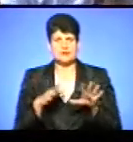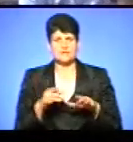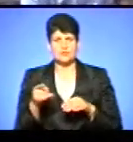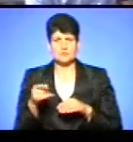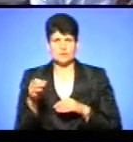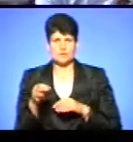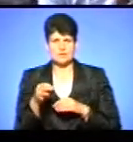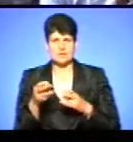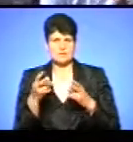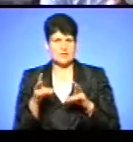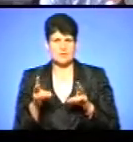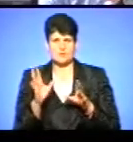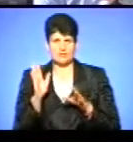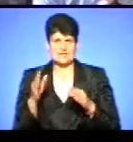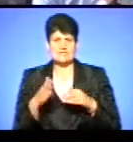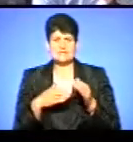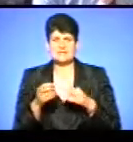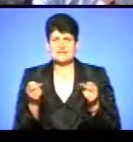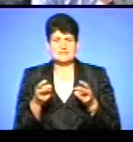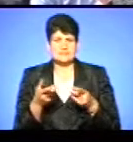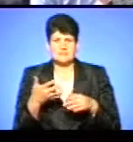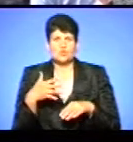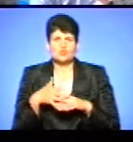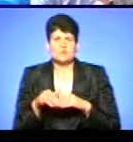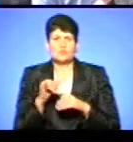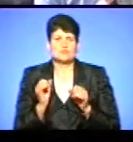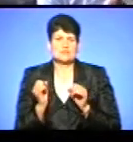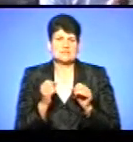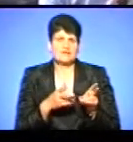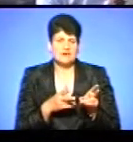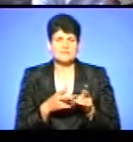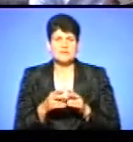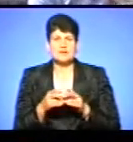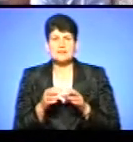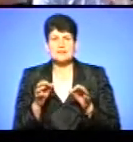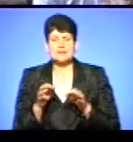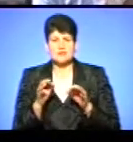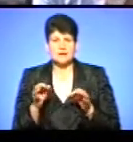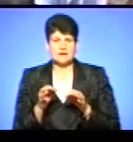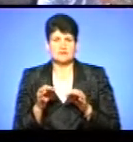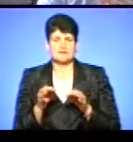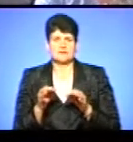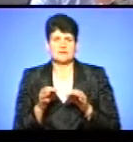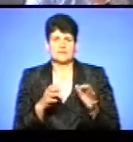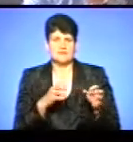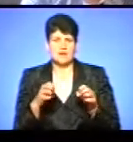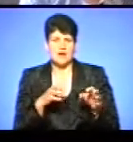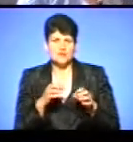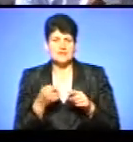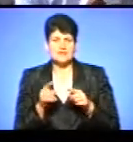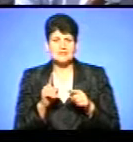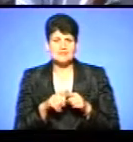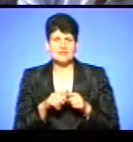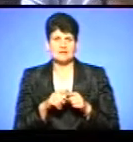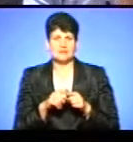Тобто це не потрібно бути спеціалістом. Це монетарна географія, ми розуміємо, куди вона йде. Жодних КНС на даній території, які могли перекачувати ці відходи на очисні